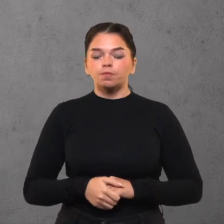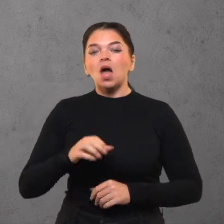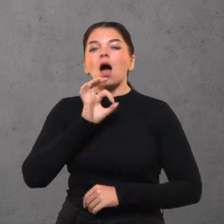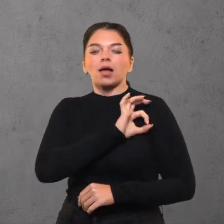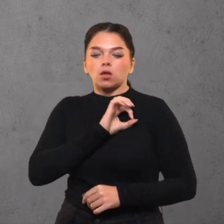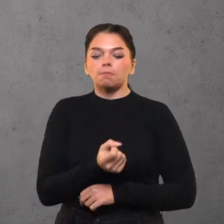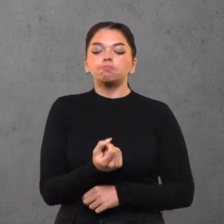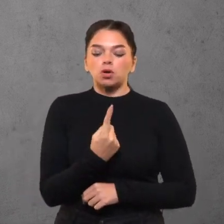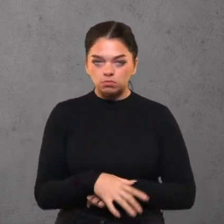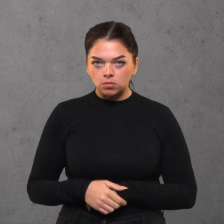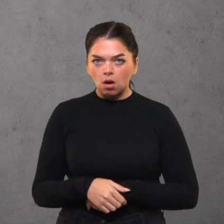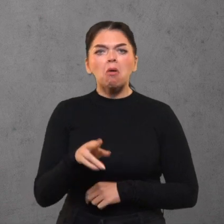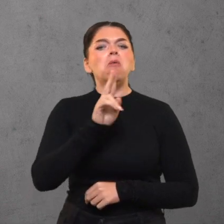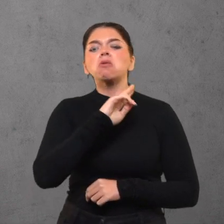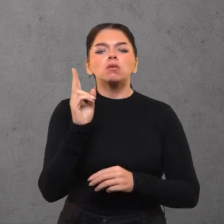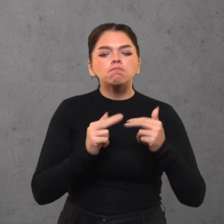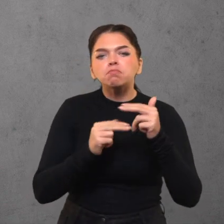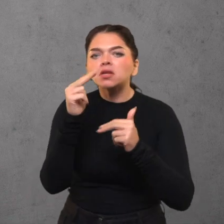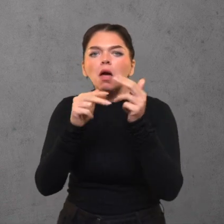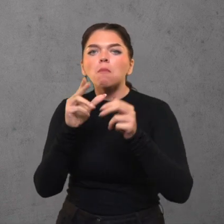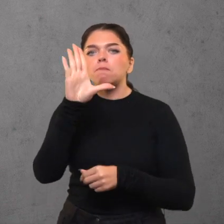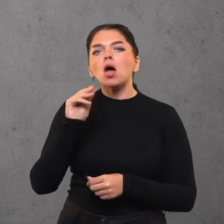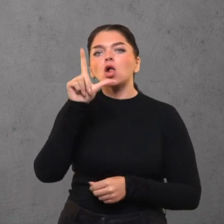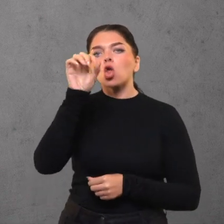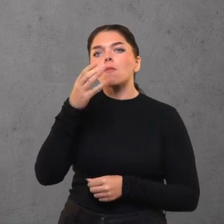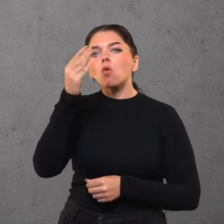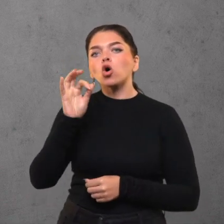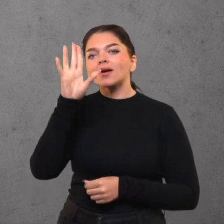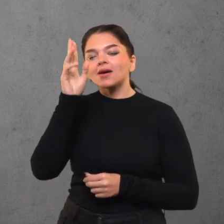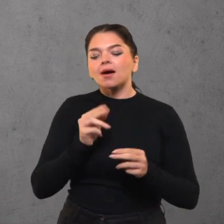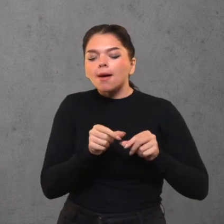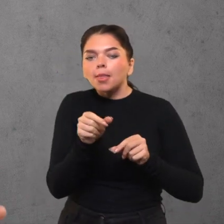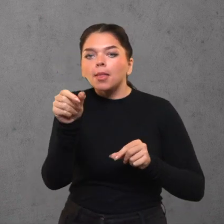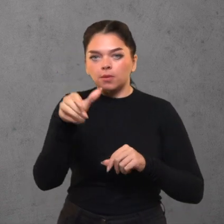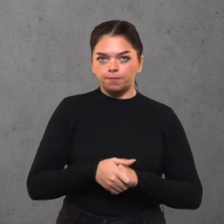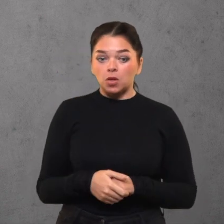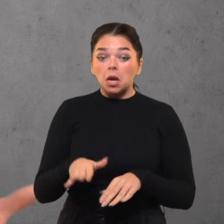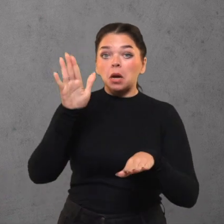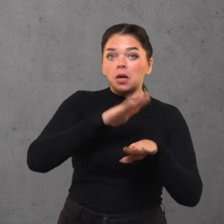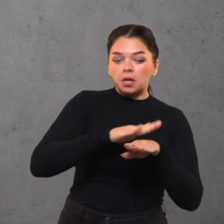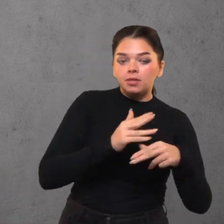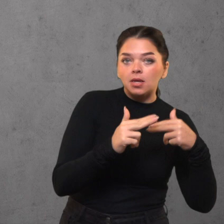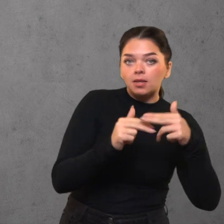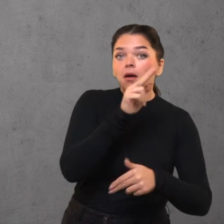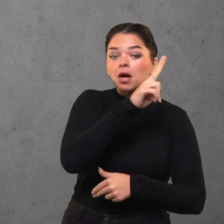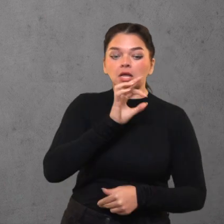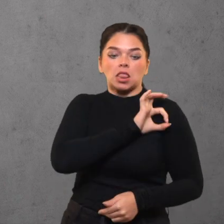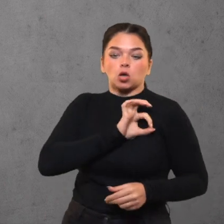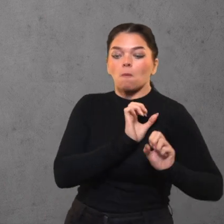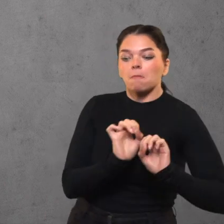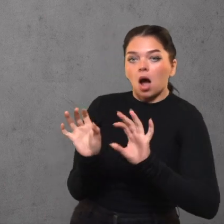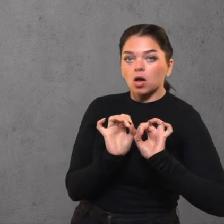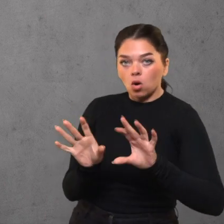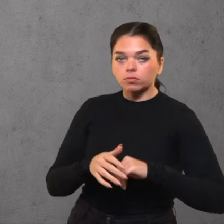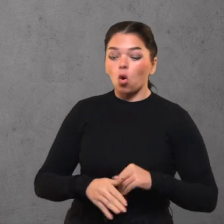Anekdotas atsiradės to laiku buvo toksai, o kas pastatė Belamor kanalą? Atsakymas buvo toks, kairi kranta statė tie,